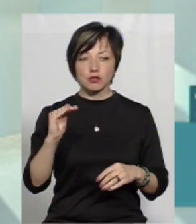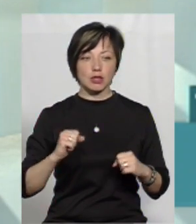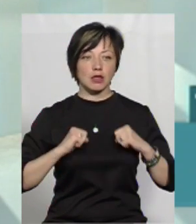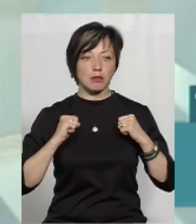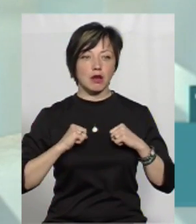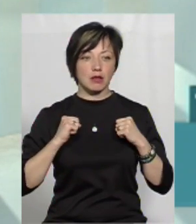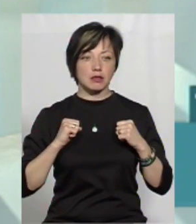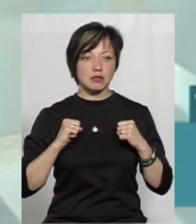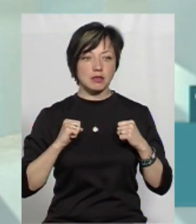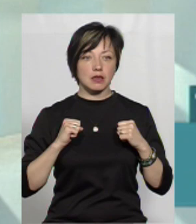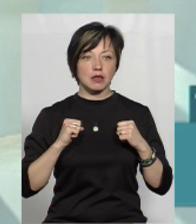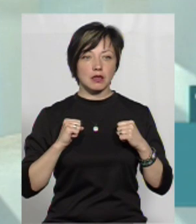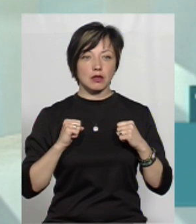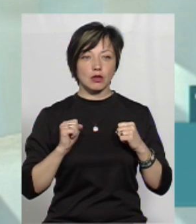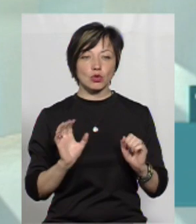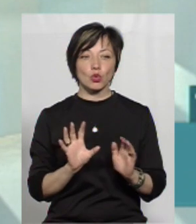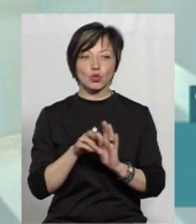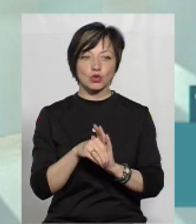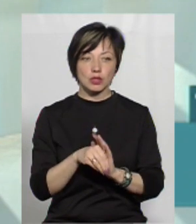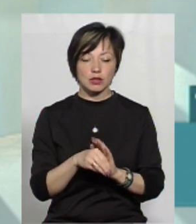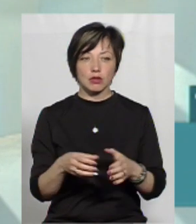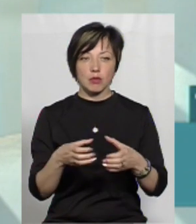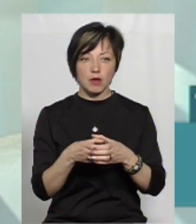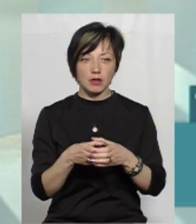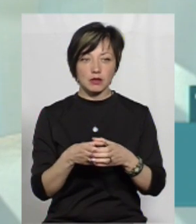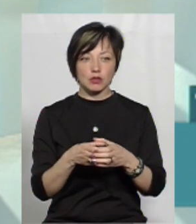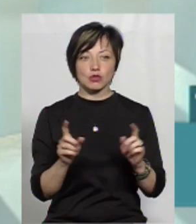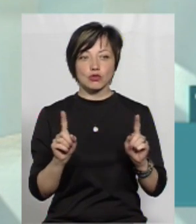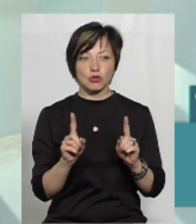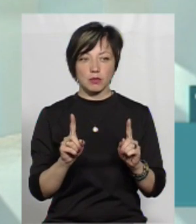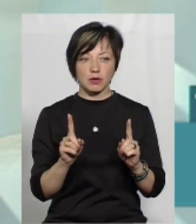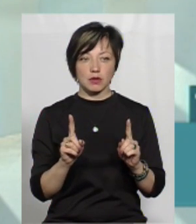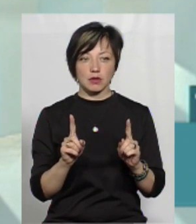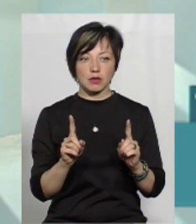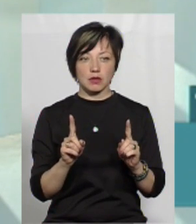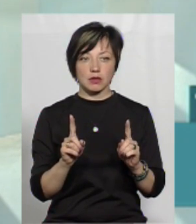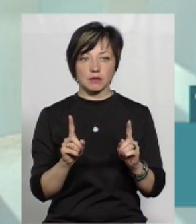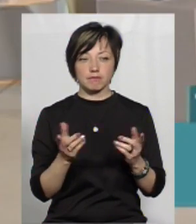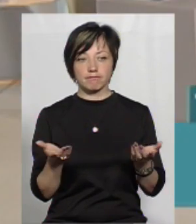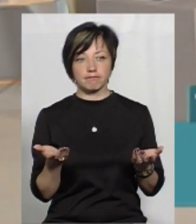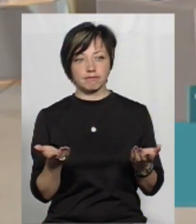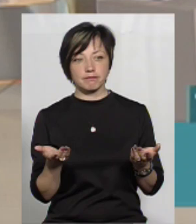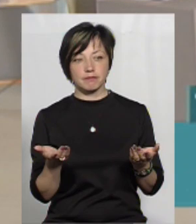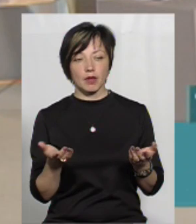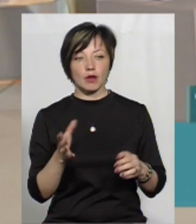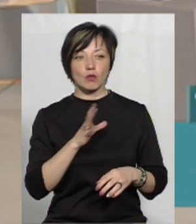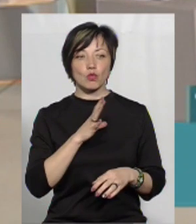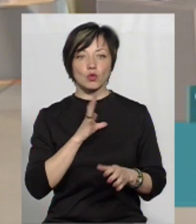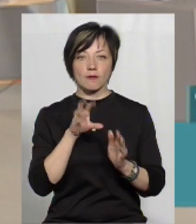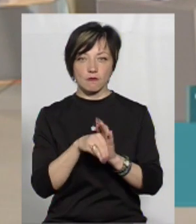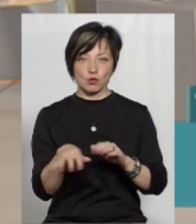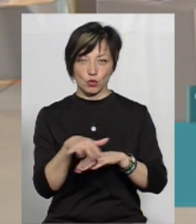намагалася долучитись до якоїсь когорти компанії, щоб її, як би, ну, бути в